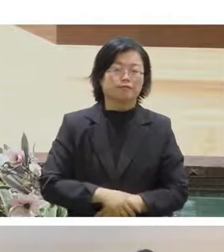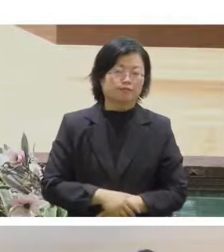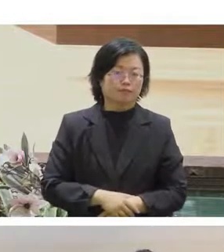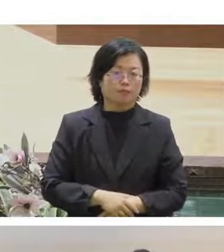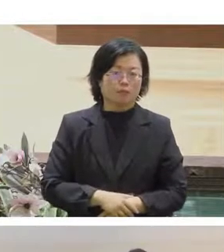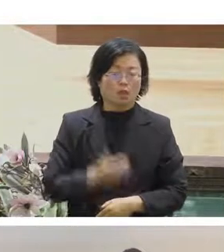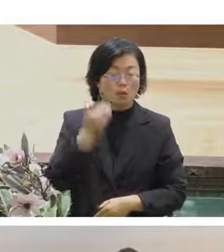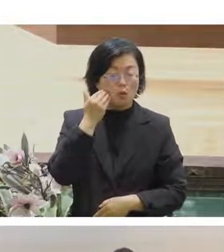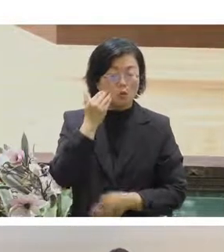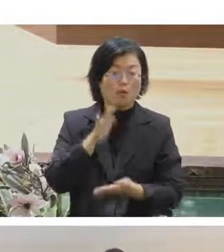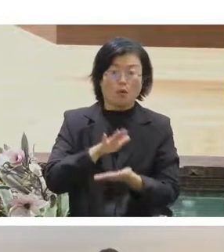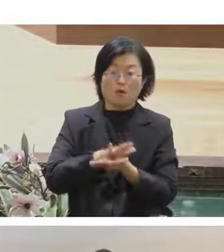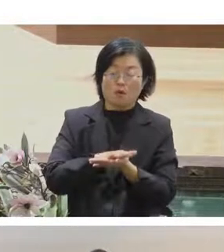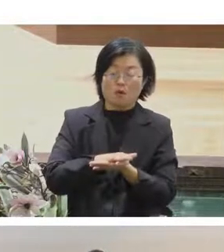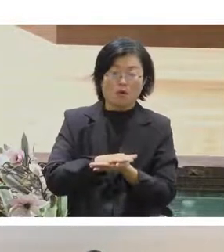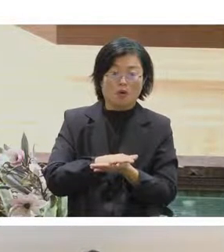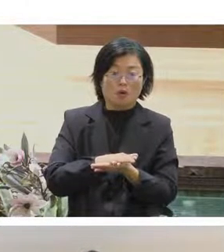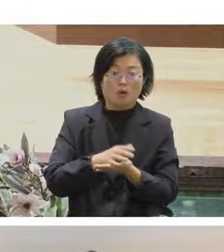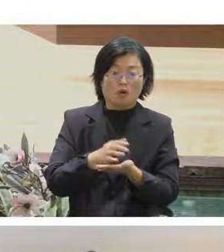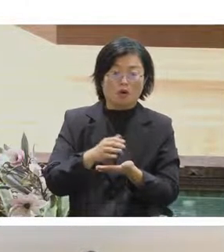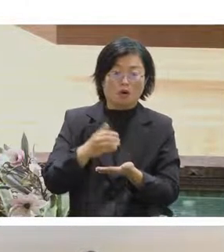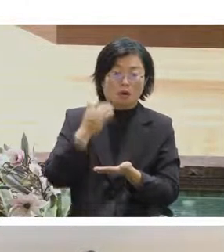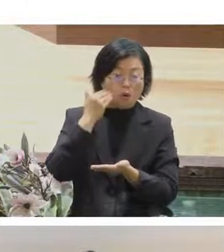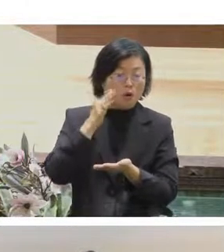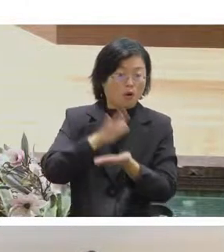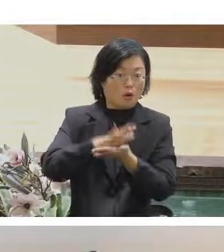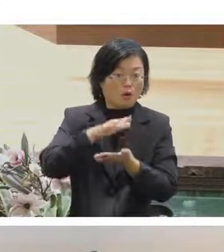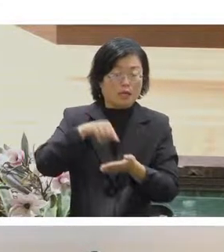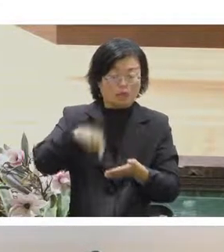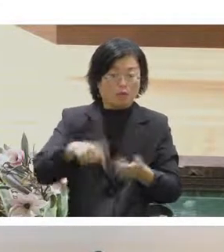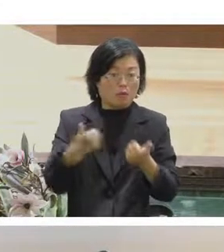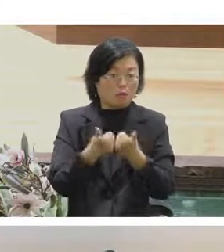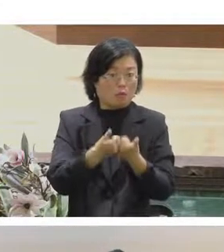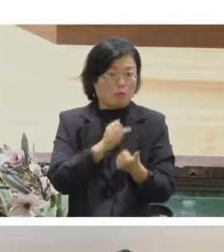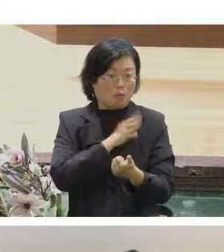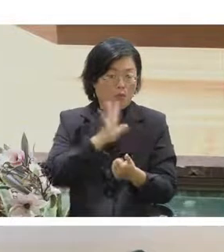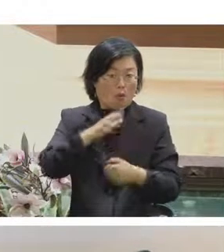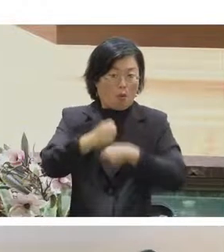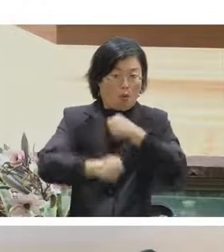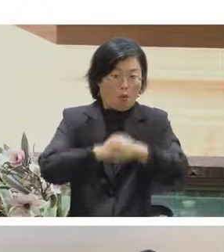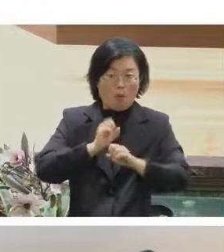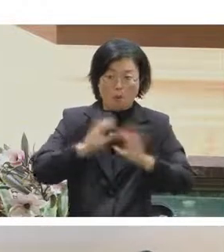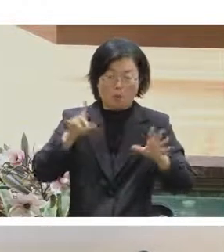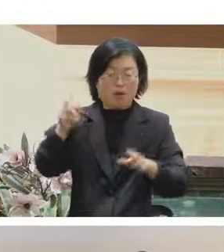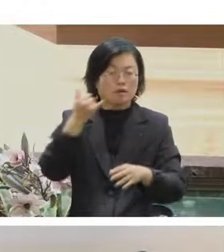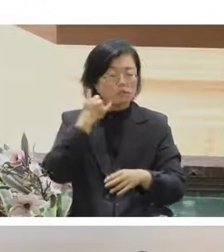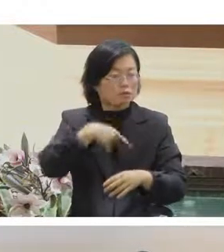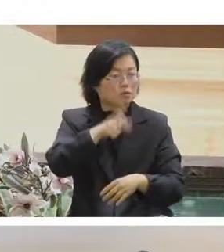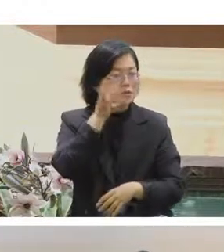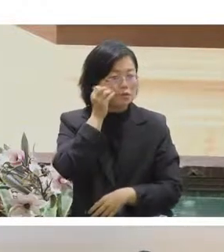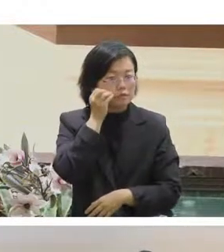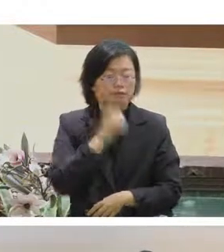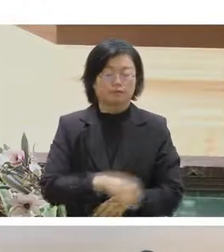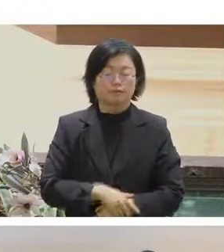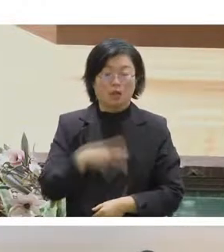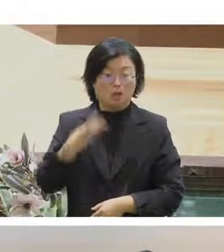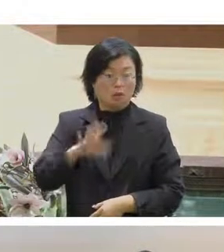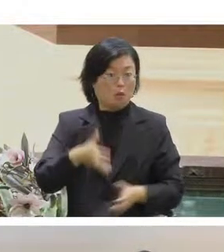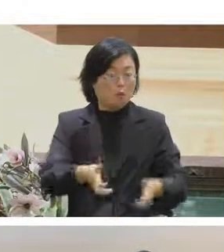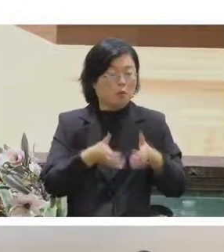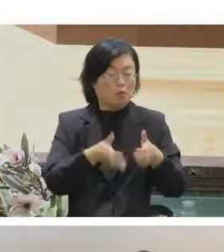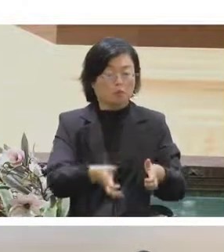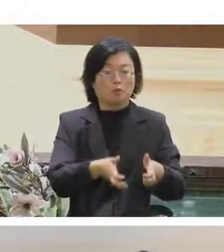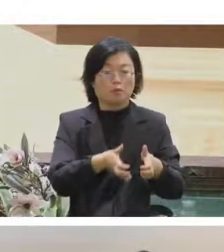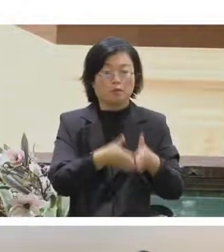之後活動的影片釋出歡迎大家也可以去看一下然後另外其實還有一個很重要的功能是線